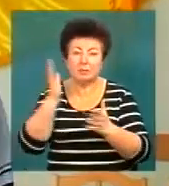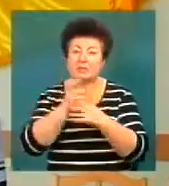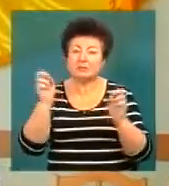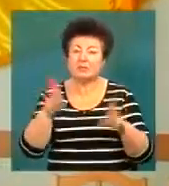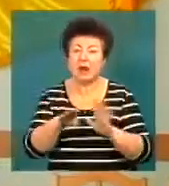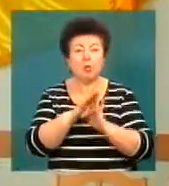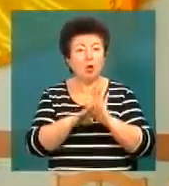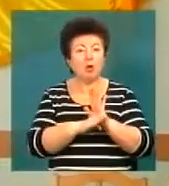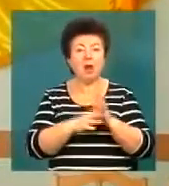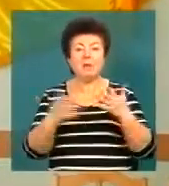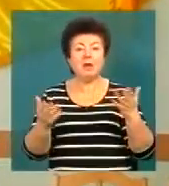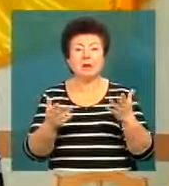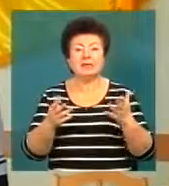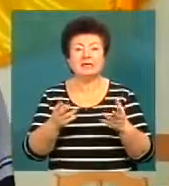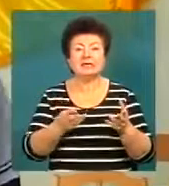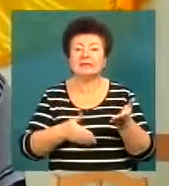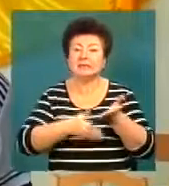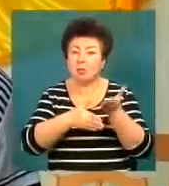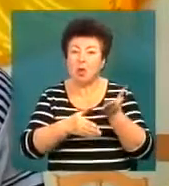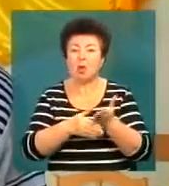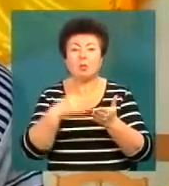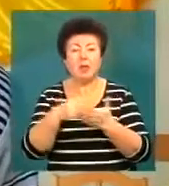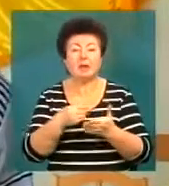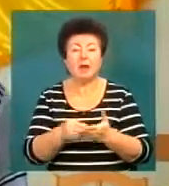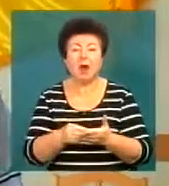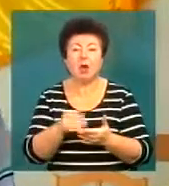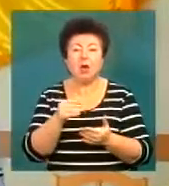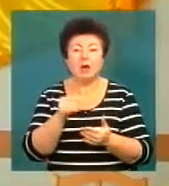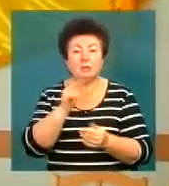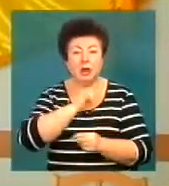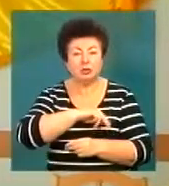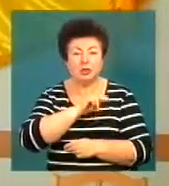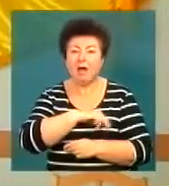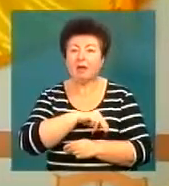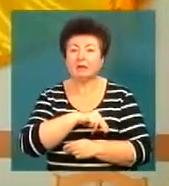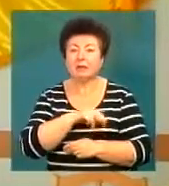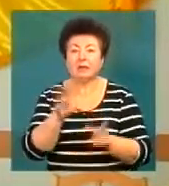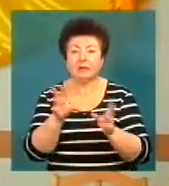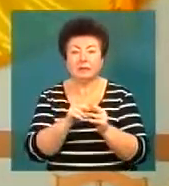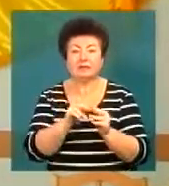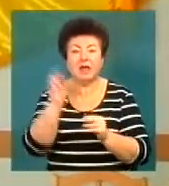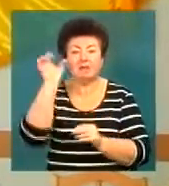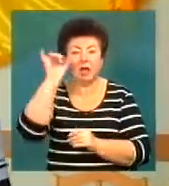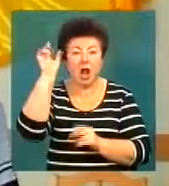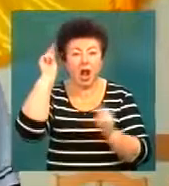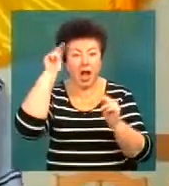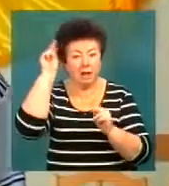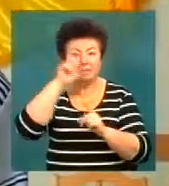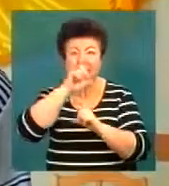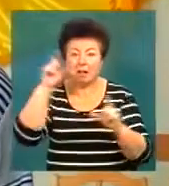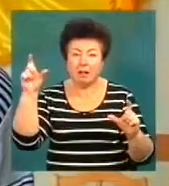спеціальні програми, які стимулюють підприємство матеріально співпрацювати з навчальними закладами в плані